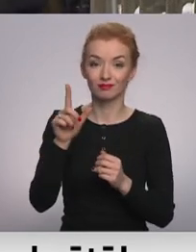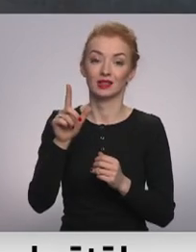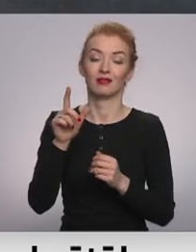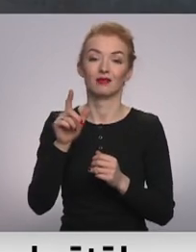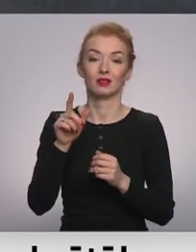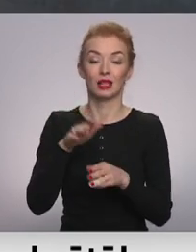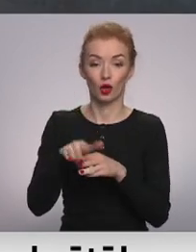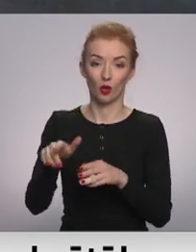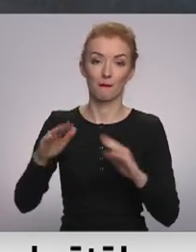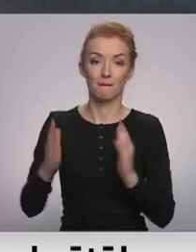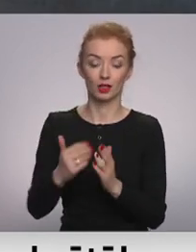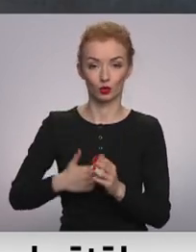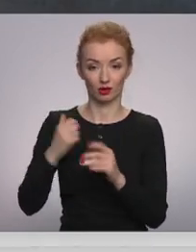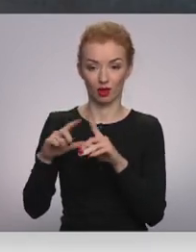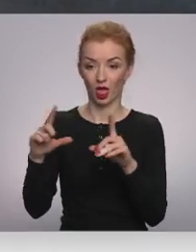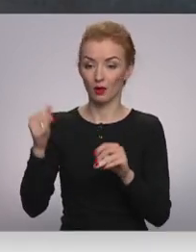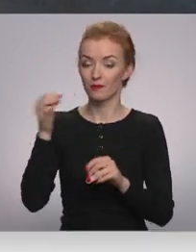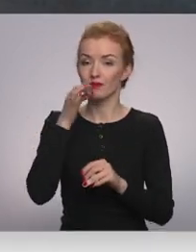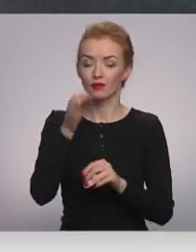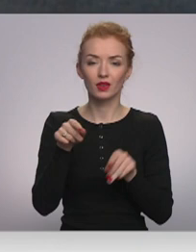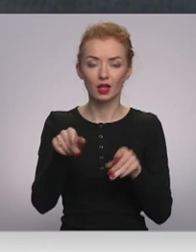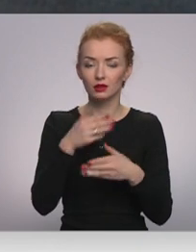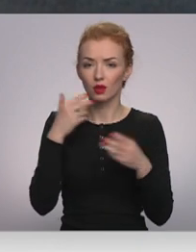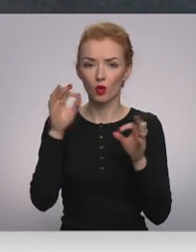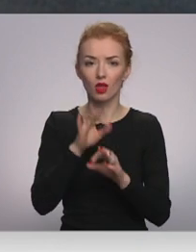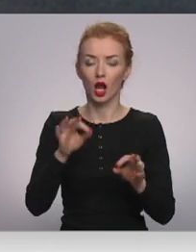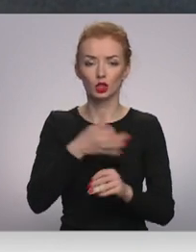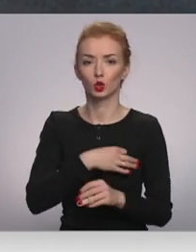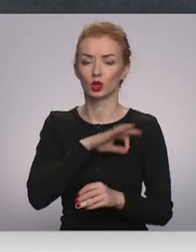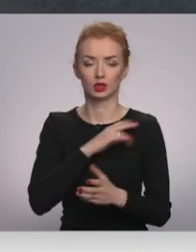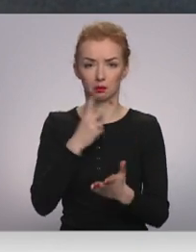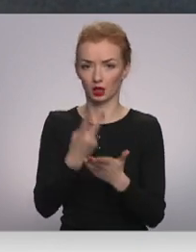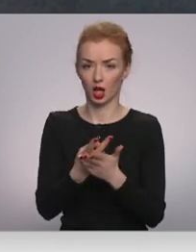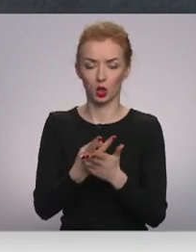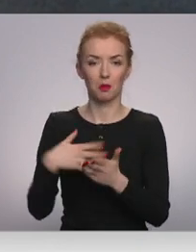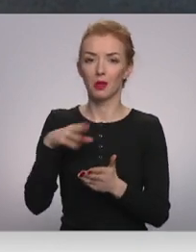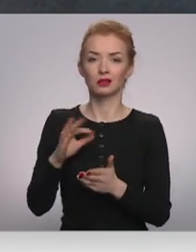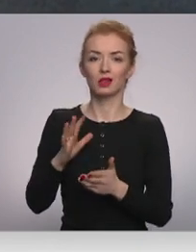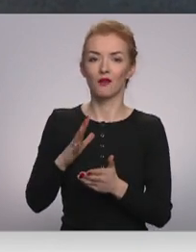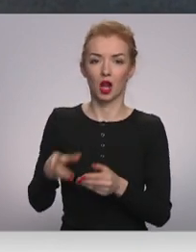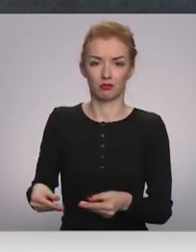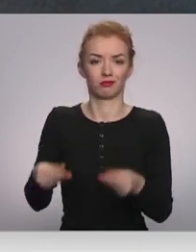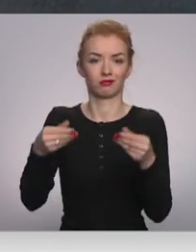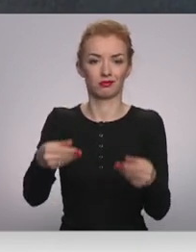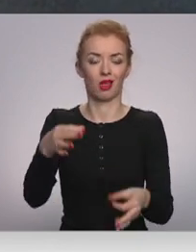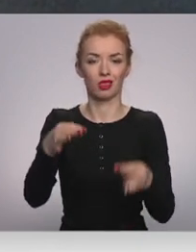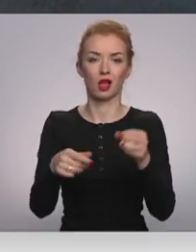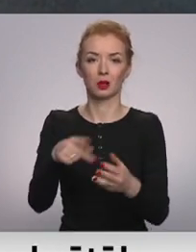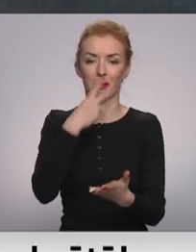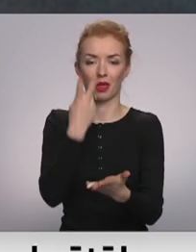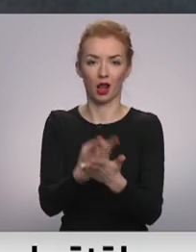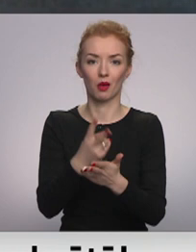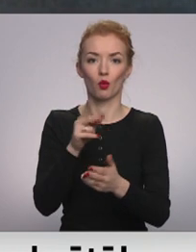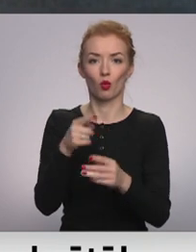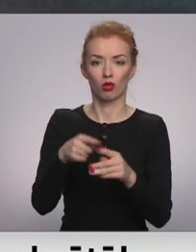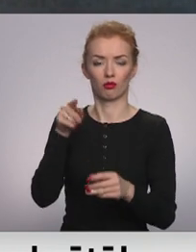Es gribu pasvitrot, ka tas nav nekāds juridisks pieradījums. Mēs nevaram iet uz tiesu un teikt, ka mēs noteikti zinām, ka šis